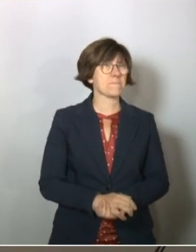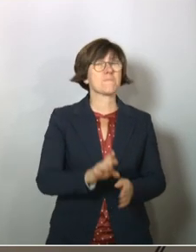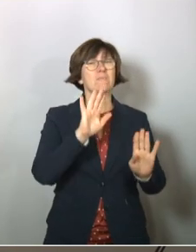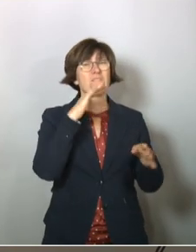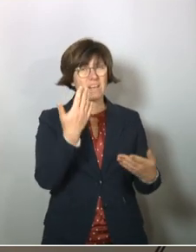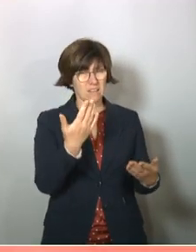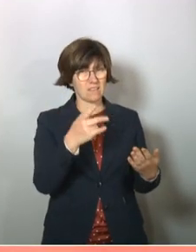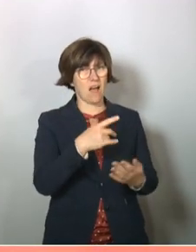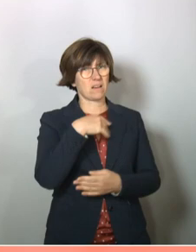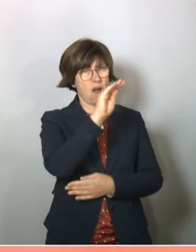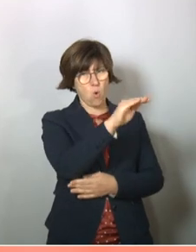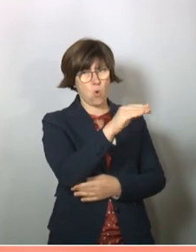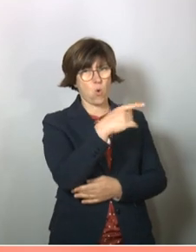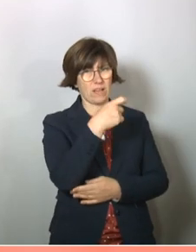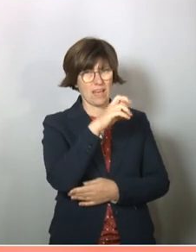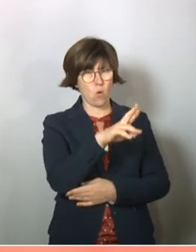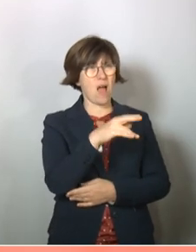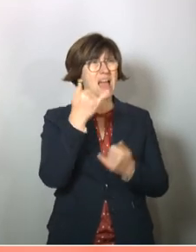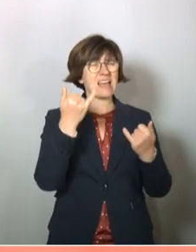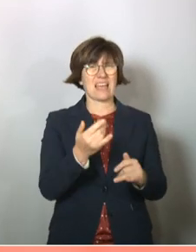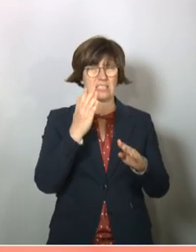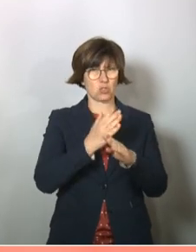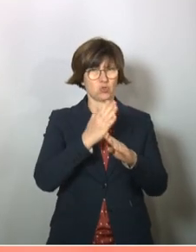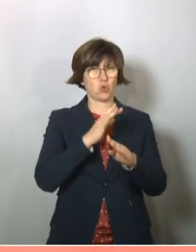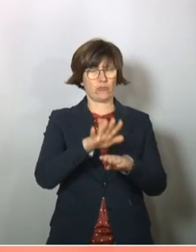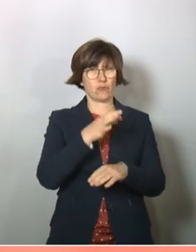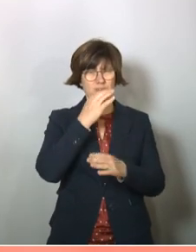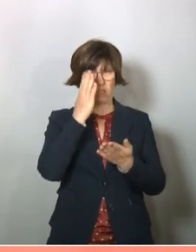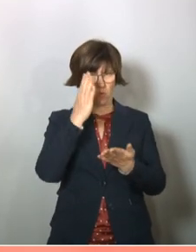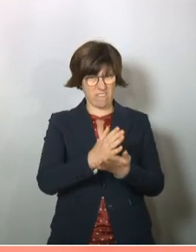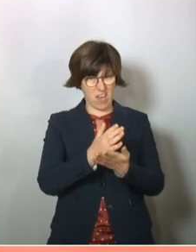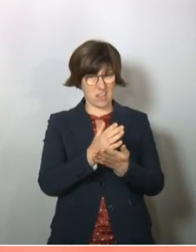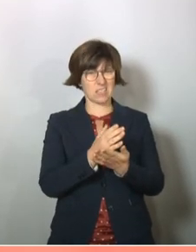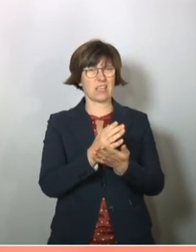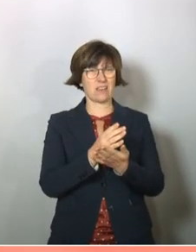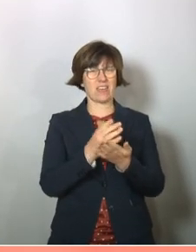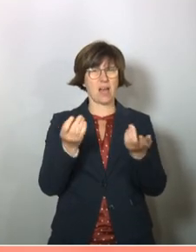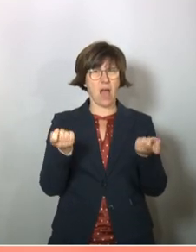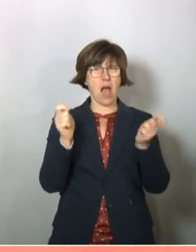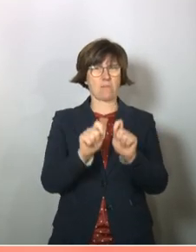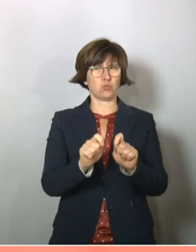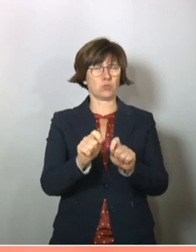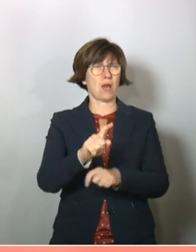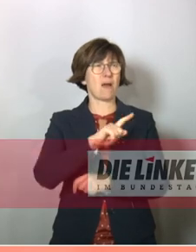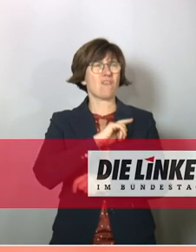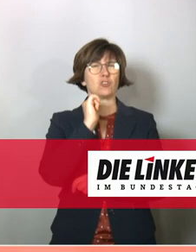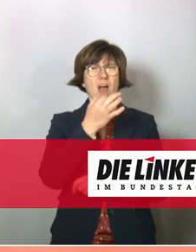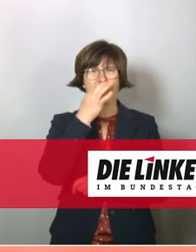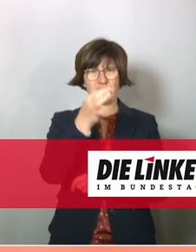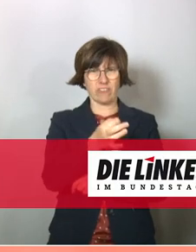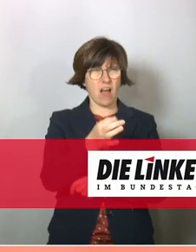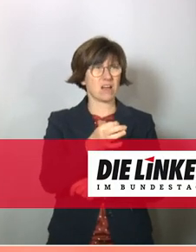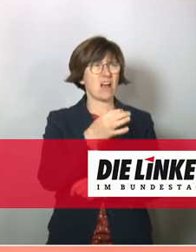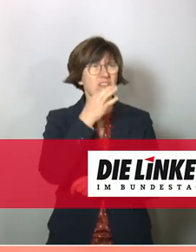Vielen Dank auch an dich, Gregor. Wir sind jetzt eigentlich schon um 15 Uhr am Ende dieses Abschnitts. Aber ich möchte doch noch eine Frage stellen.